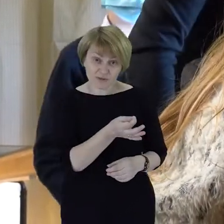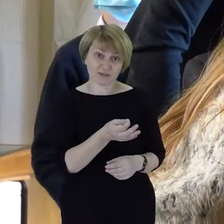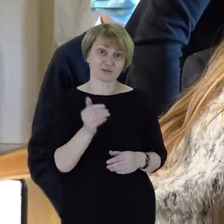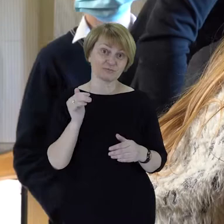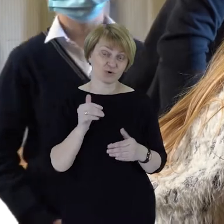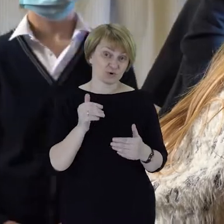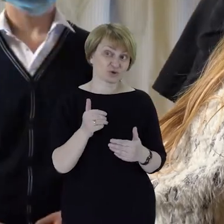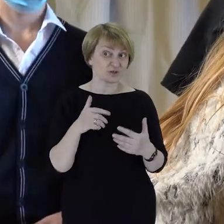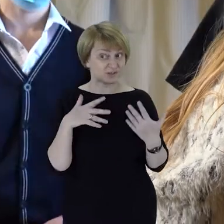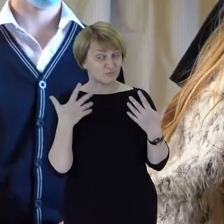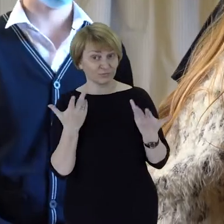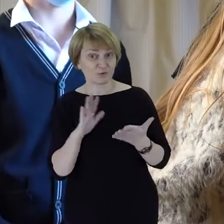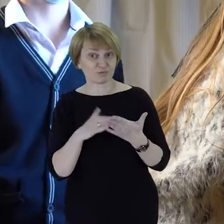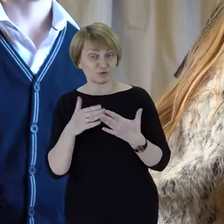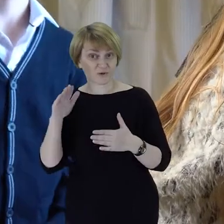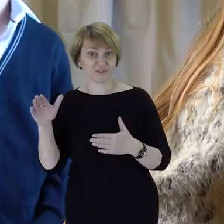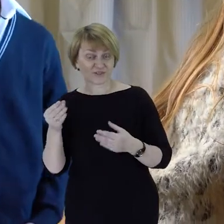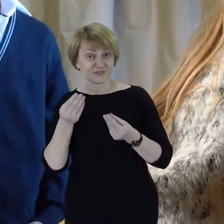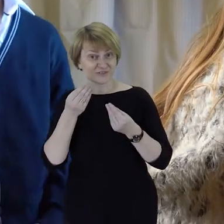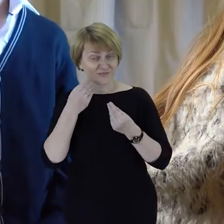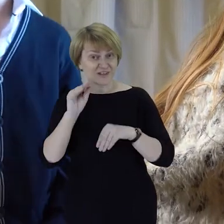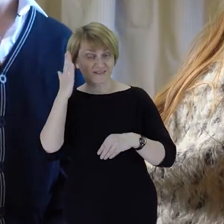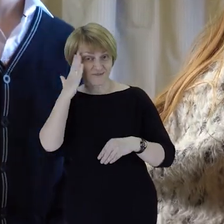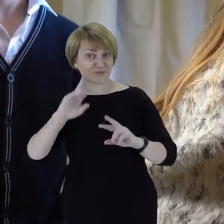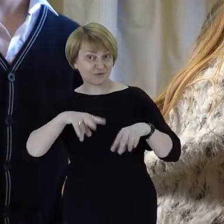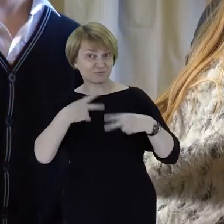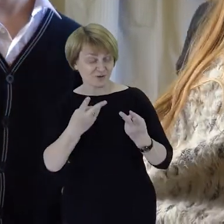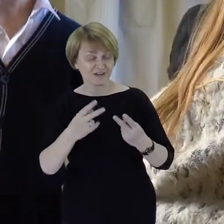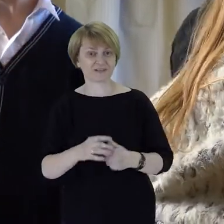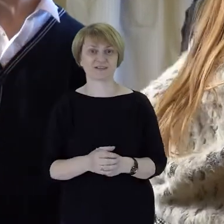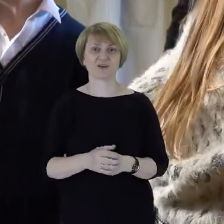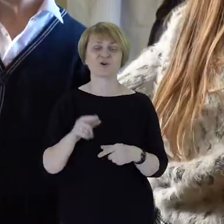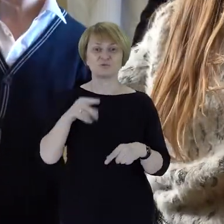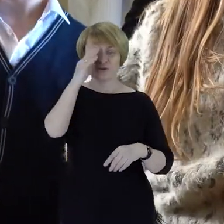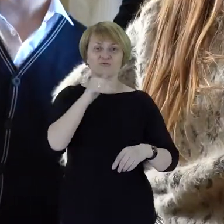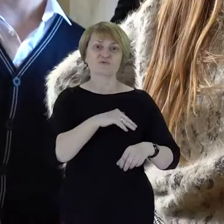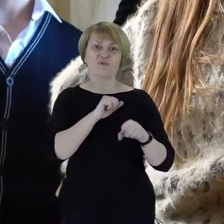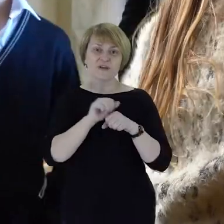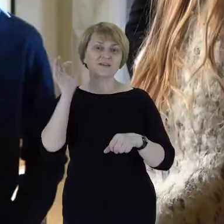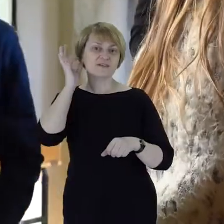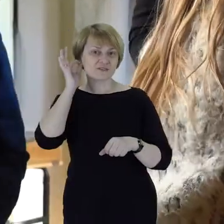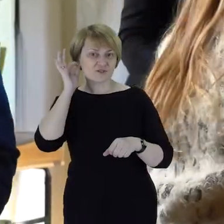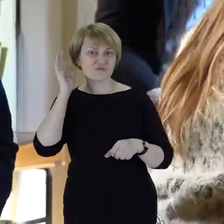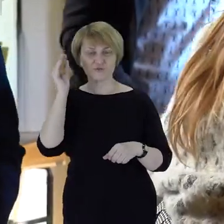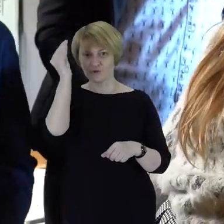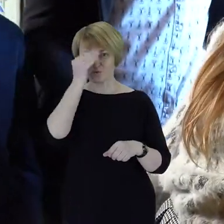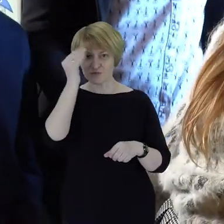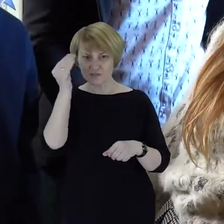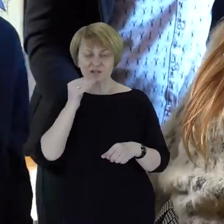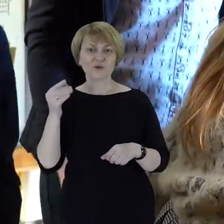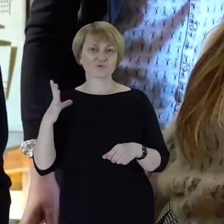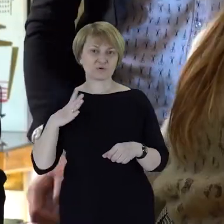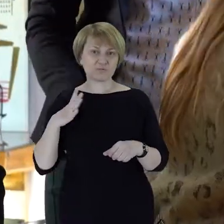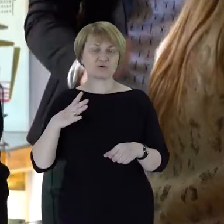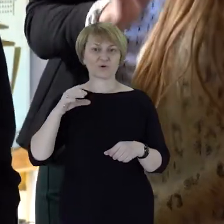może nawet nas zaskoczyć czymś i coś jeszcze nam przekazać. Mamy w naszej szkole uczennicę, która właśnie jest potomkiem